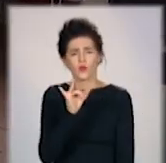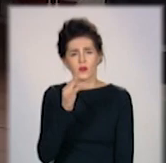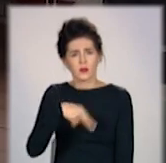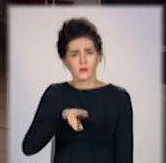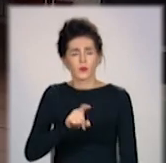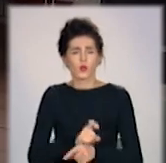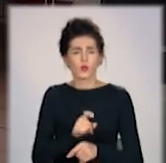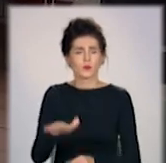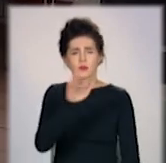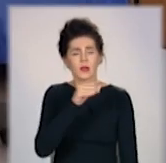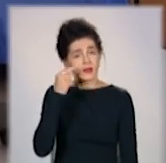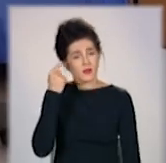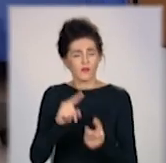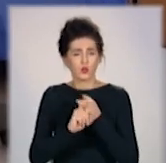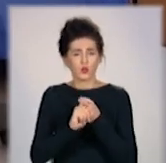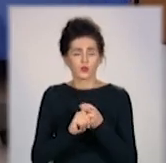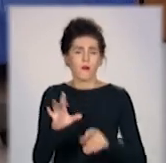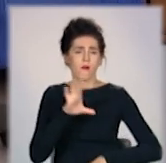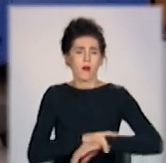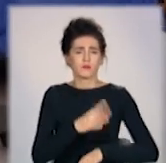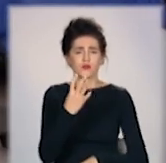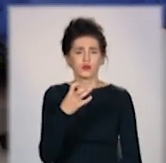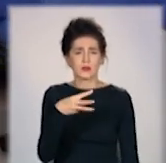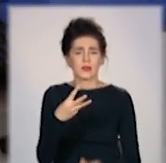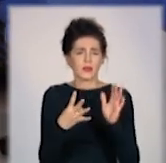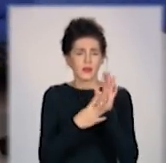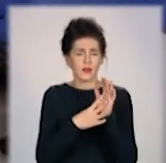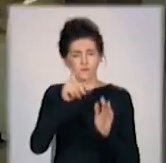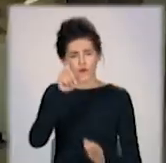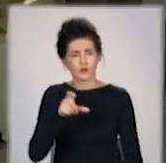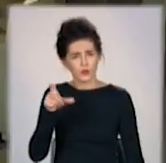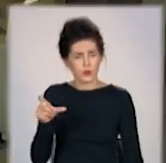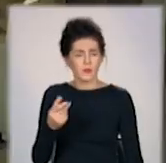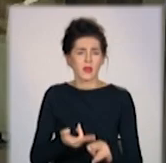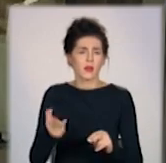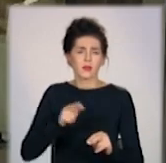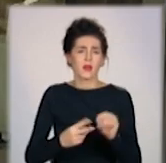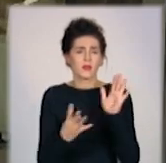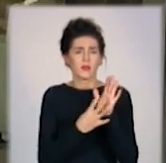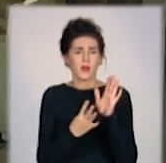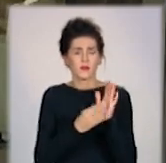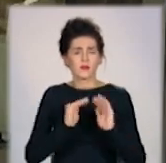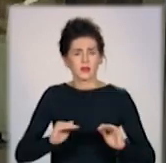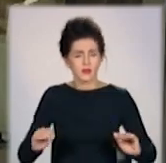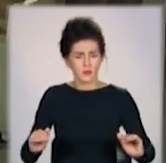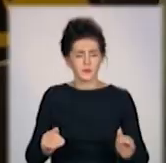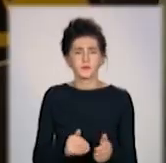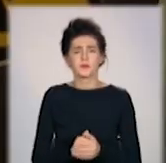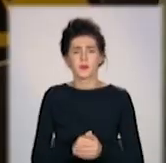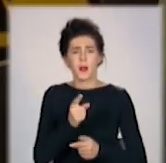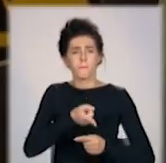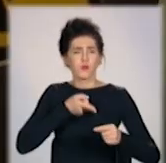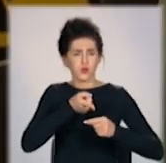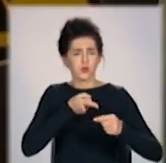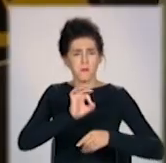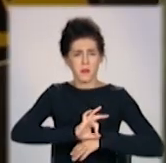Донеччині коронавірус виявили в 439 жителів, зокрема в 9 дітей. Половина